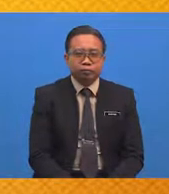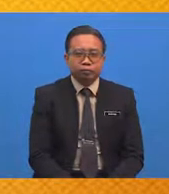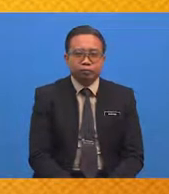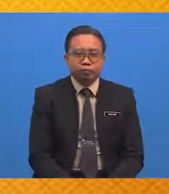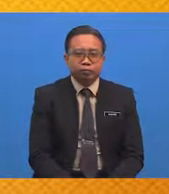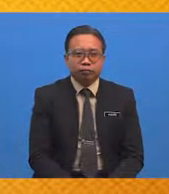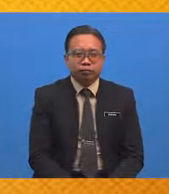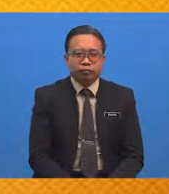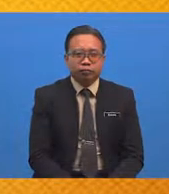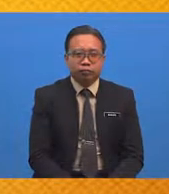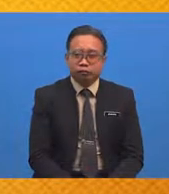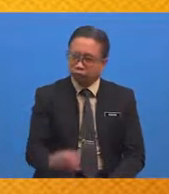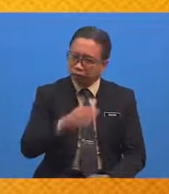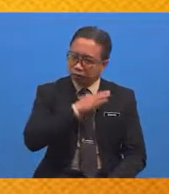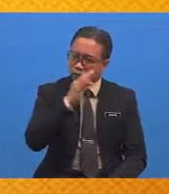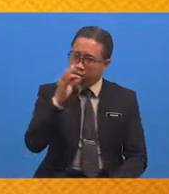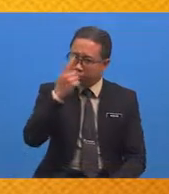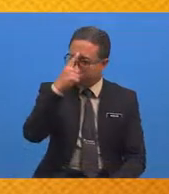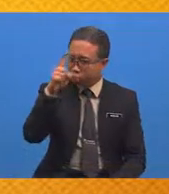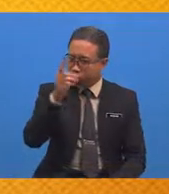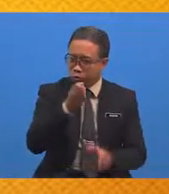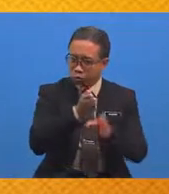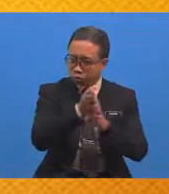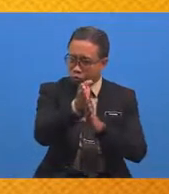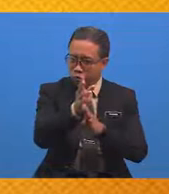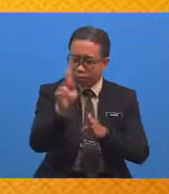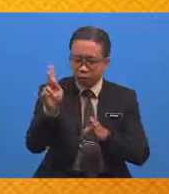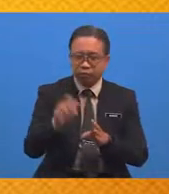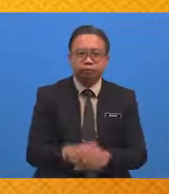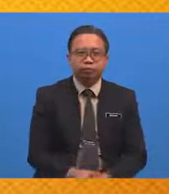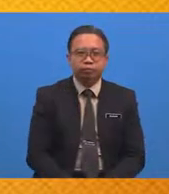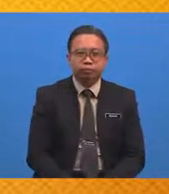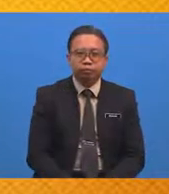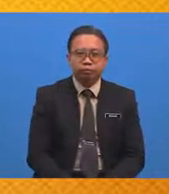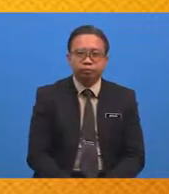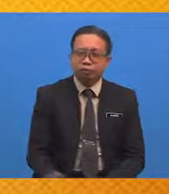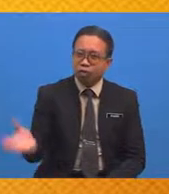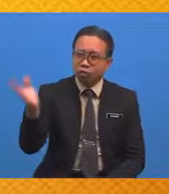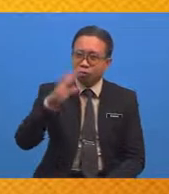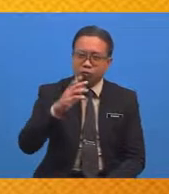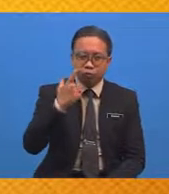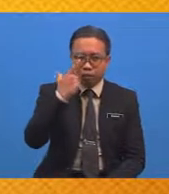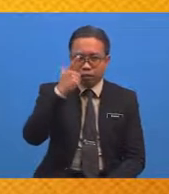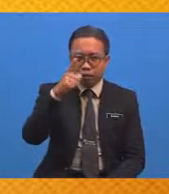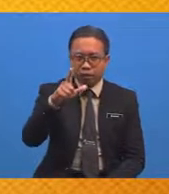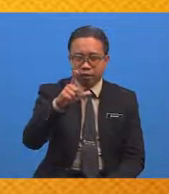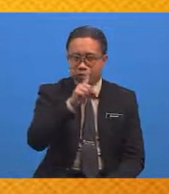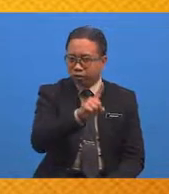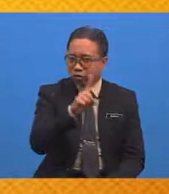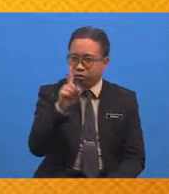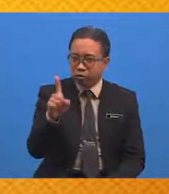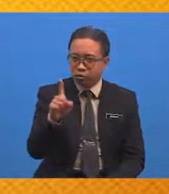Masih Bersemangat Untuk Teruskan Jom Sekarang Kita Lihat Satu